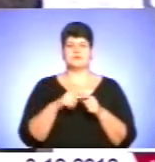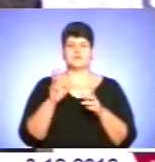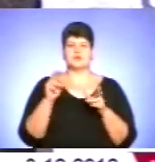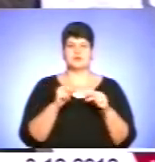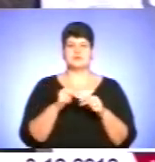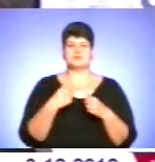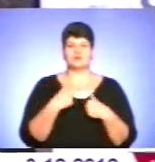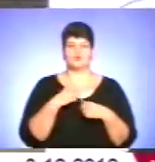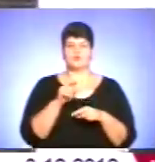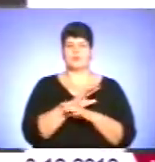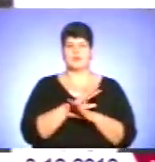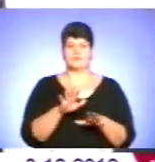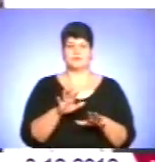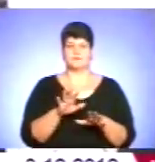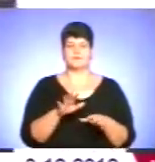такого не буде.